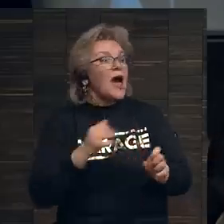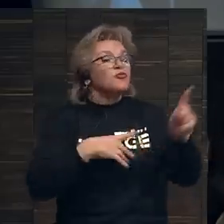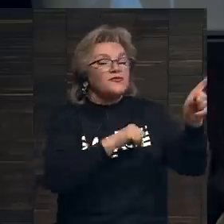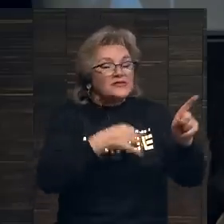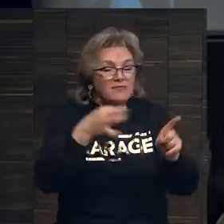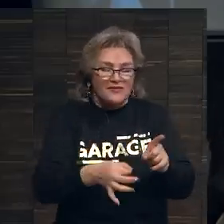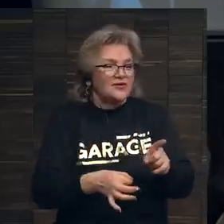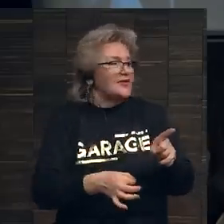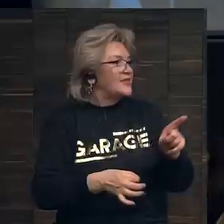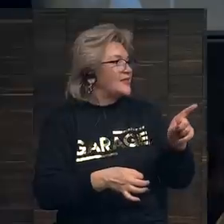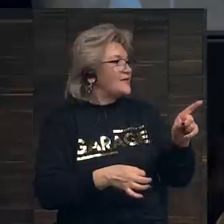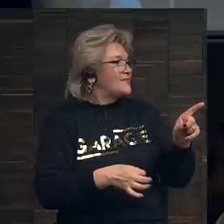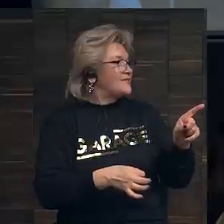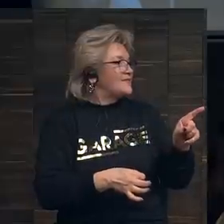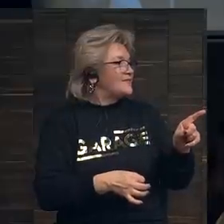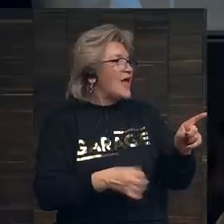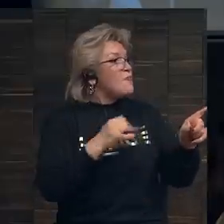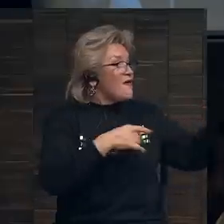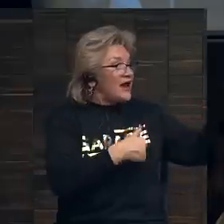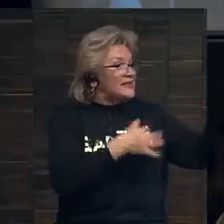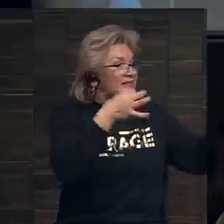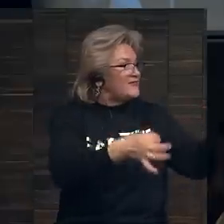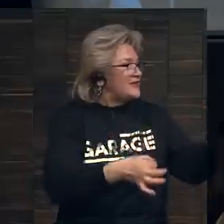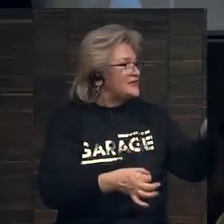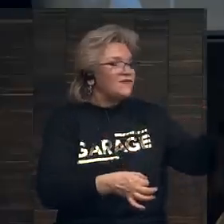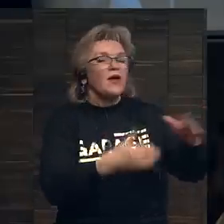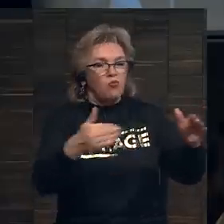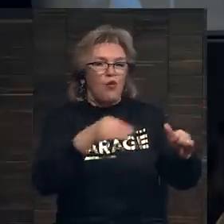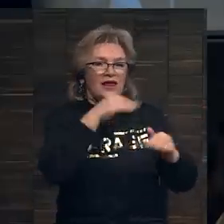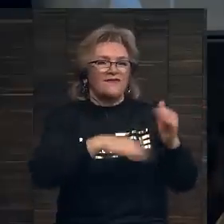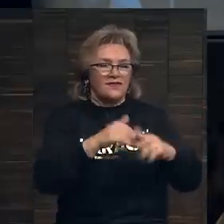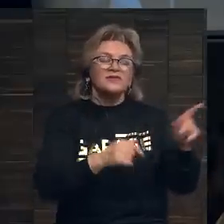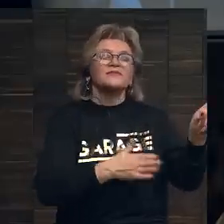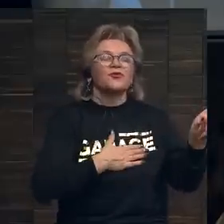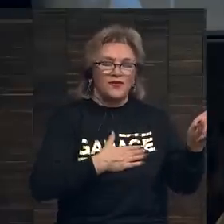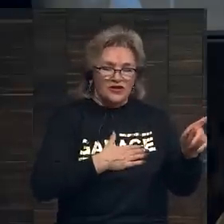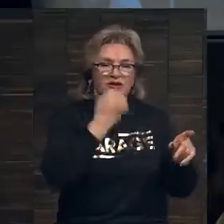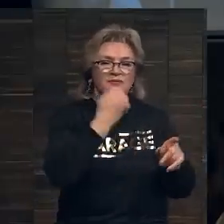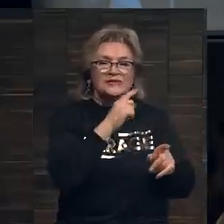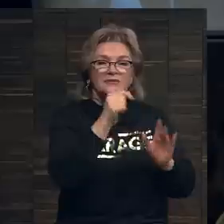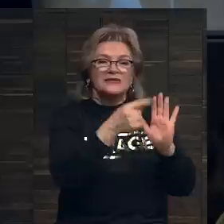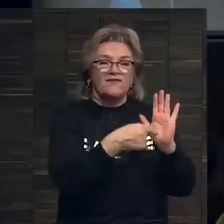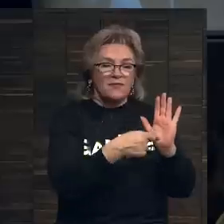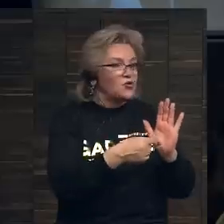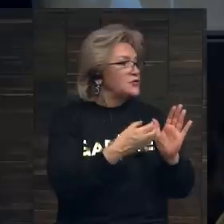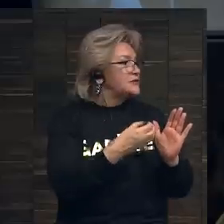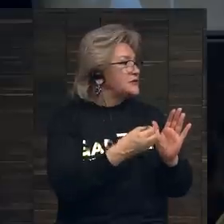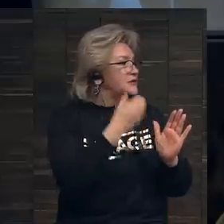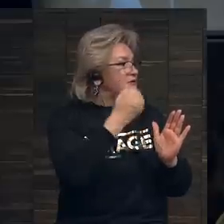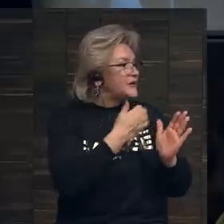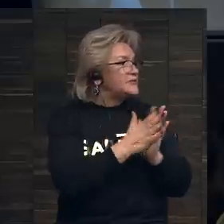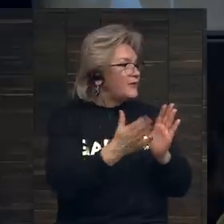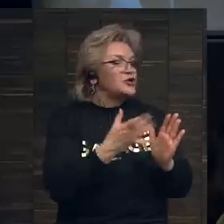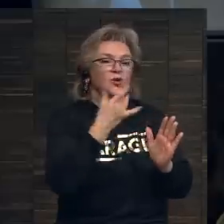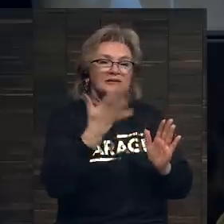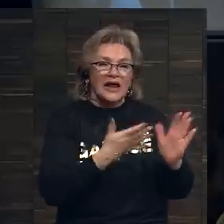Я передам сейчас микрофон. Вы более углифицированы. Добрый вечер, спасибо за вопросы, спасибо большое за